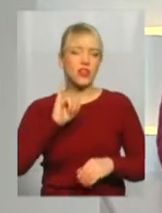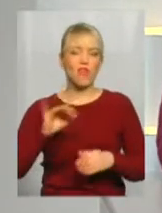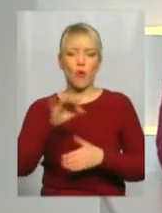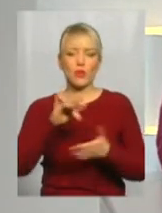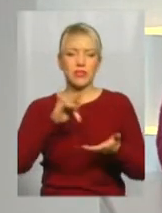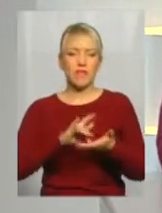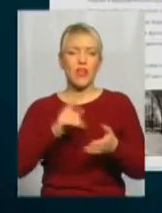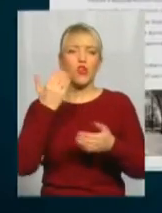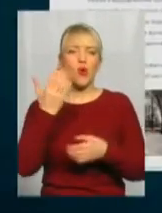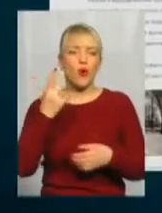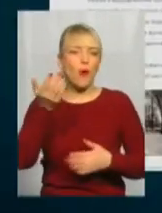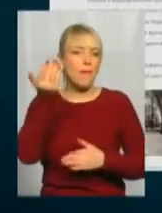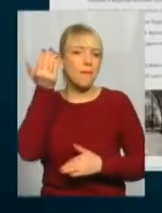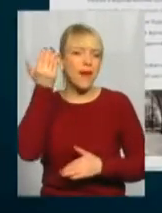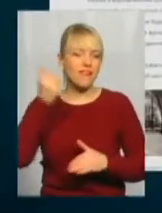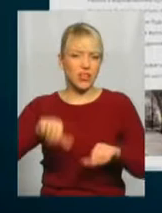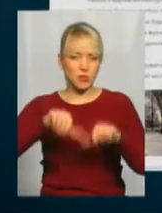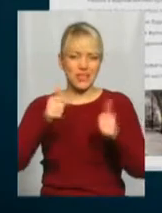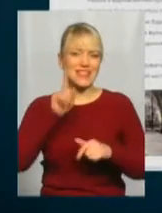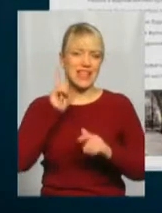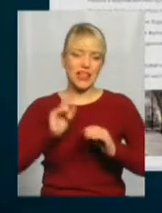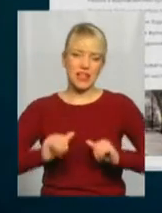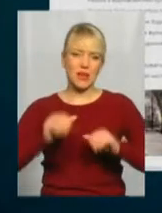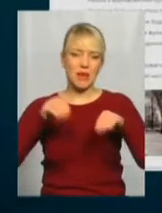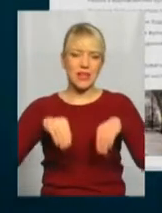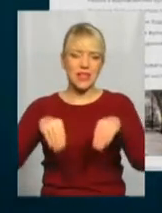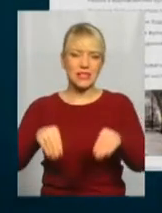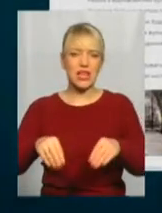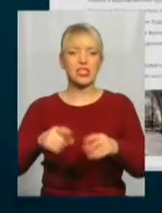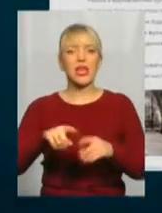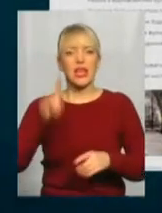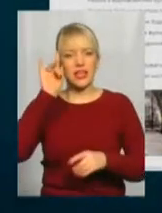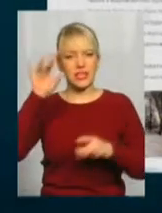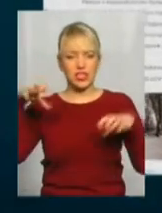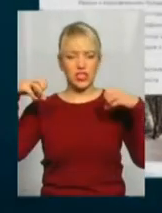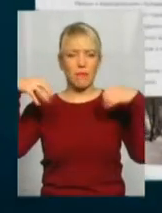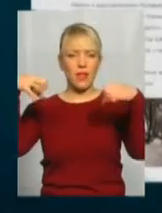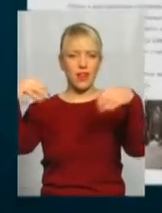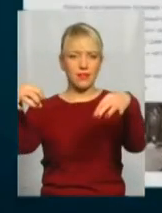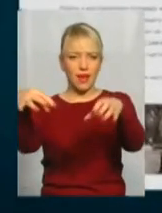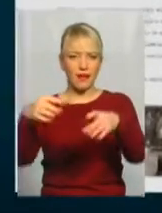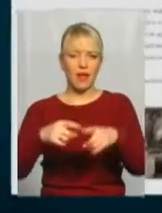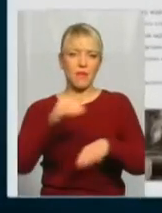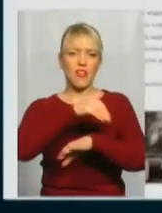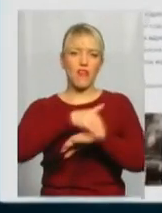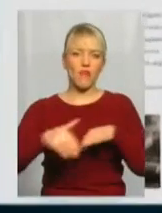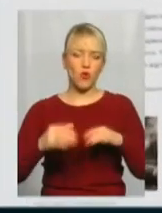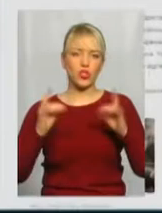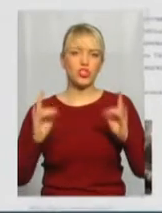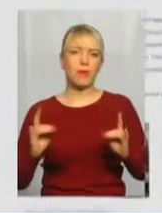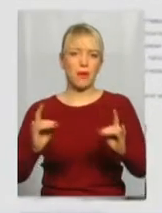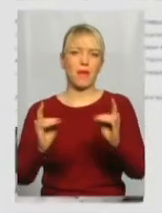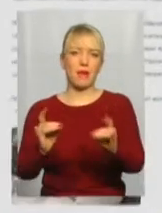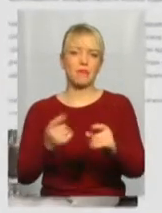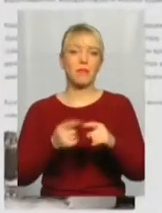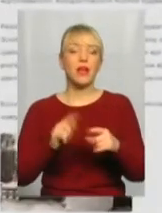первинному вигляді з зеленими насадженнями, класичними ліхтарями, вуличними меблями. Автор петиції Роман Федик наголошує,